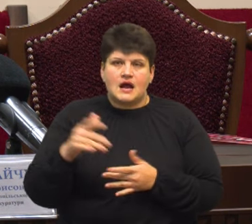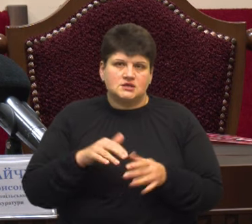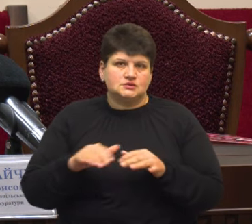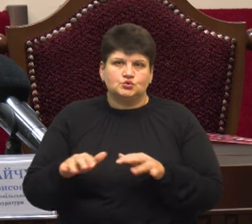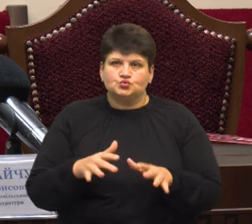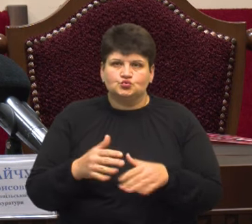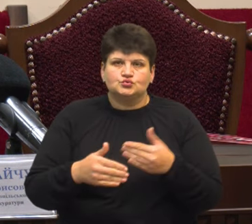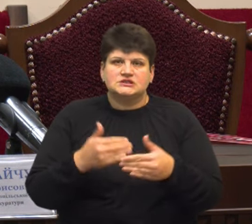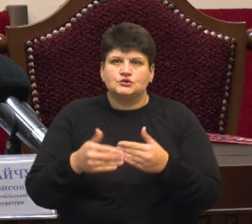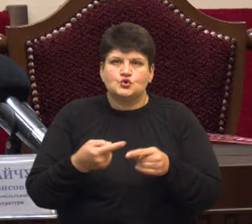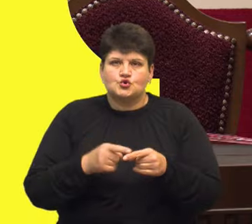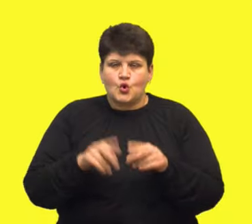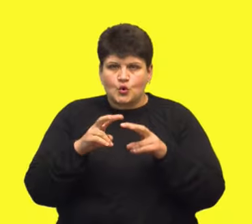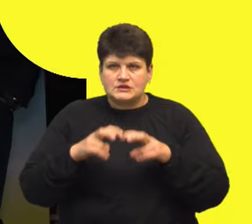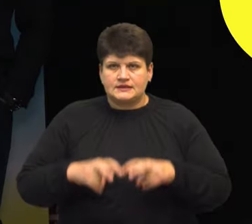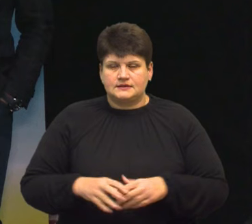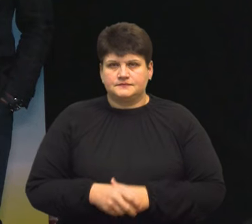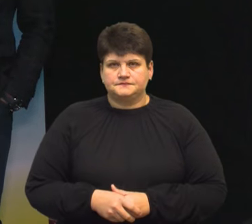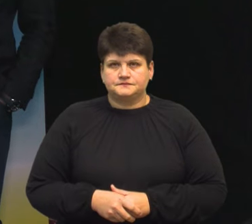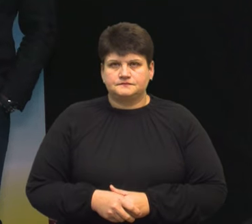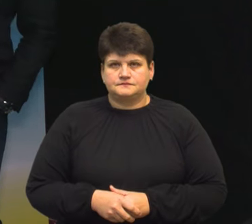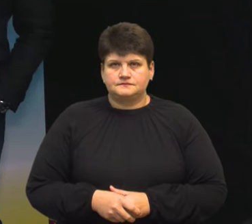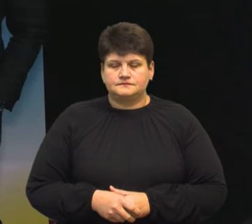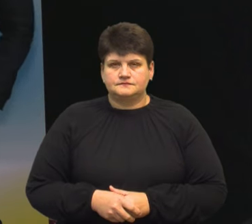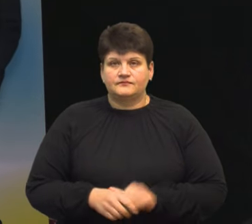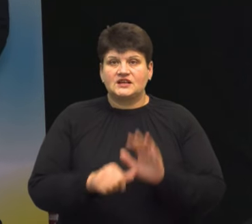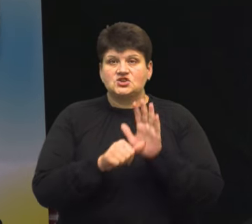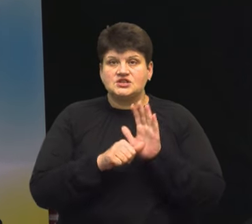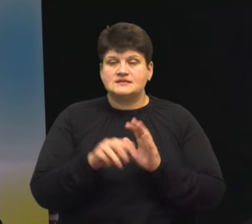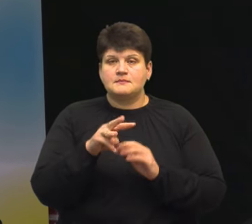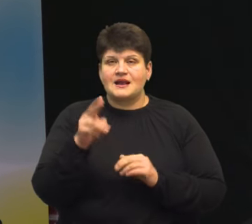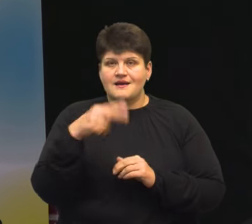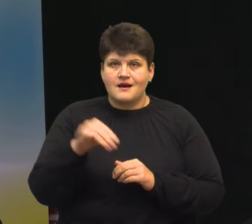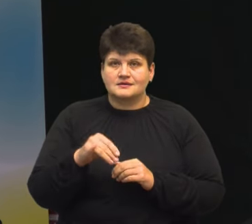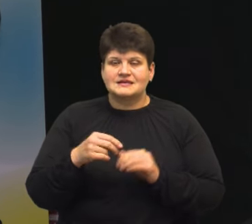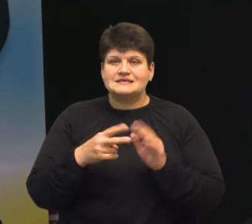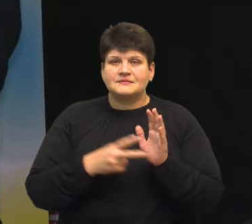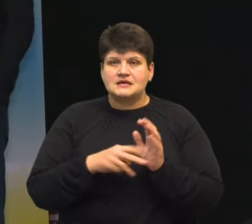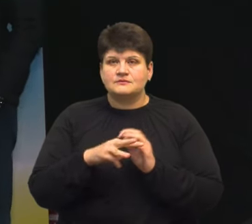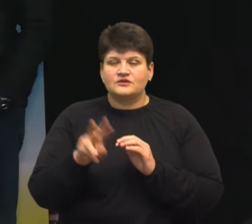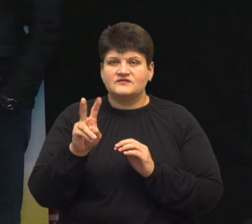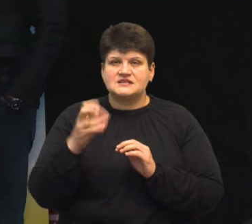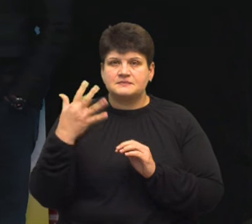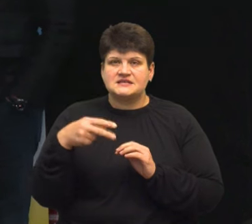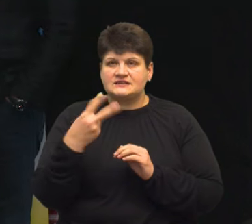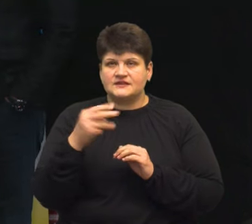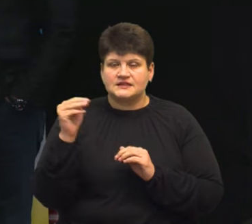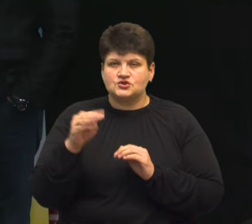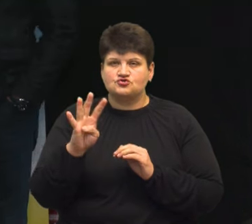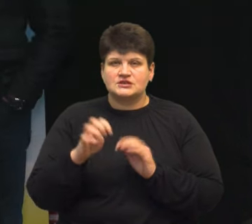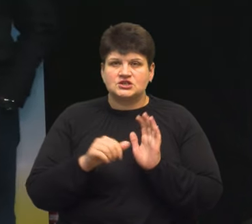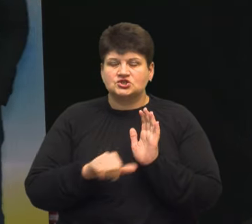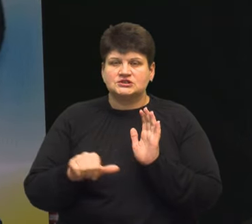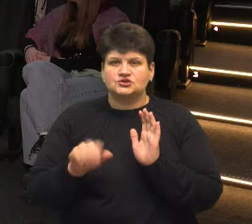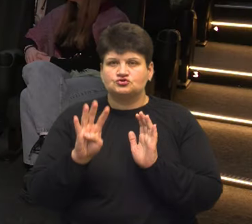хід цього розслідування, цього провадження. 6 мільярдів і 17 мільйонів 252 тисячі 464